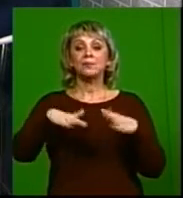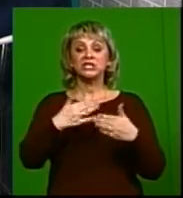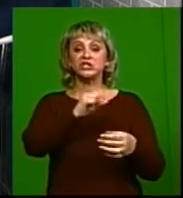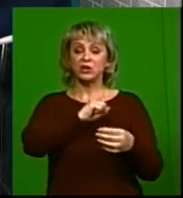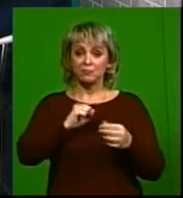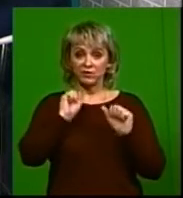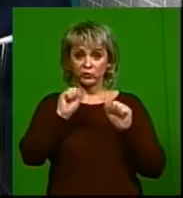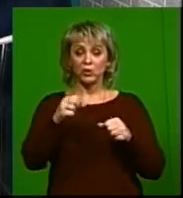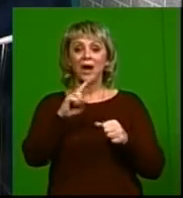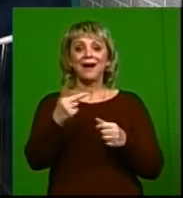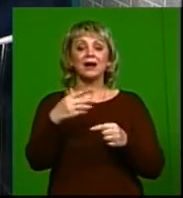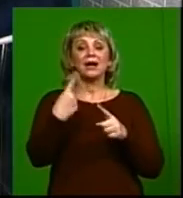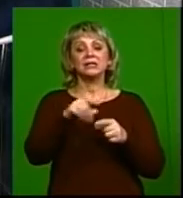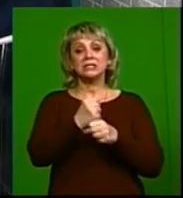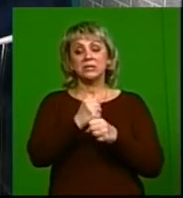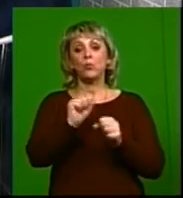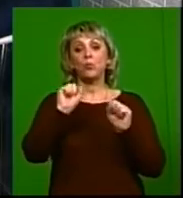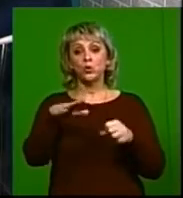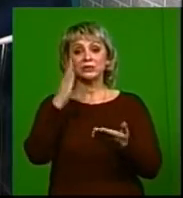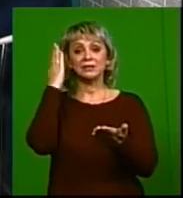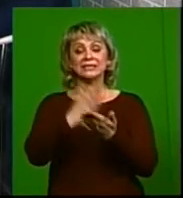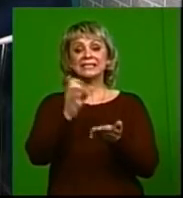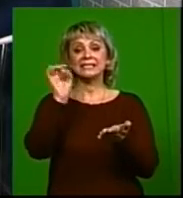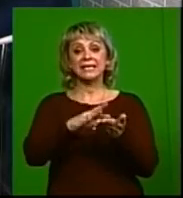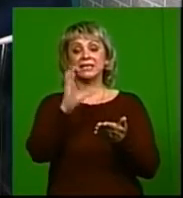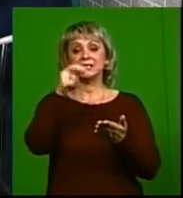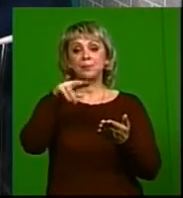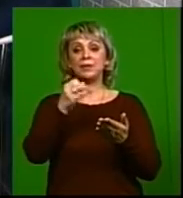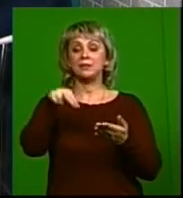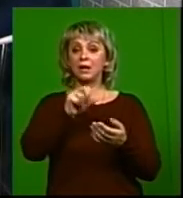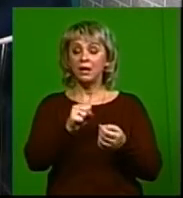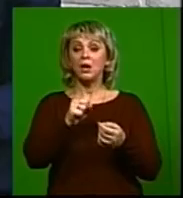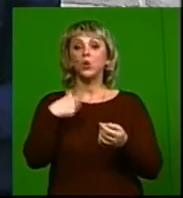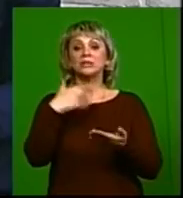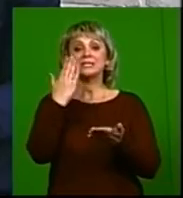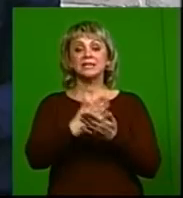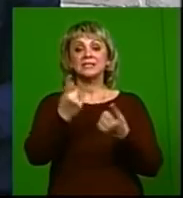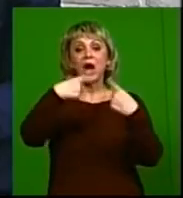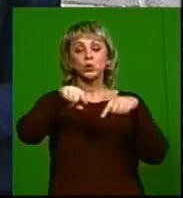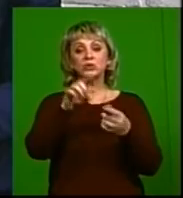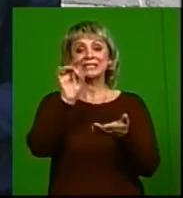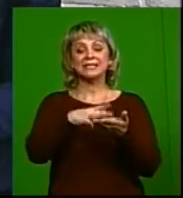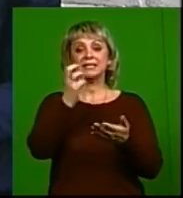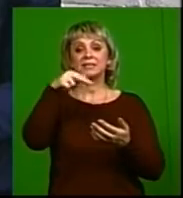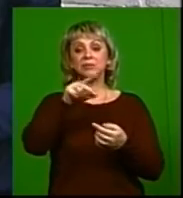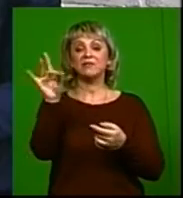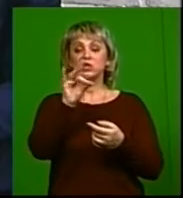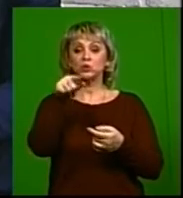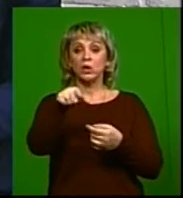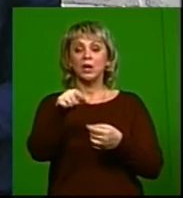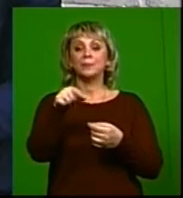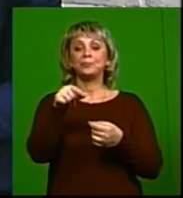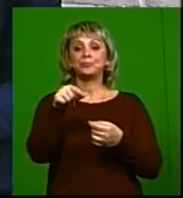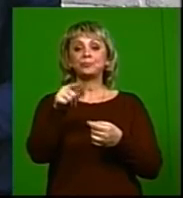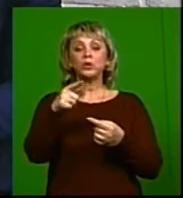терапевт-инфекционист, как это заведено? Либо можно напрямую в Центр СПИД отправиться, да? Есть у нас ещё окружной Центр СПИДа, в Ростове находится, Южного